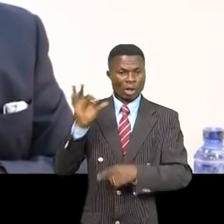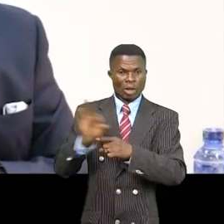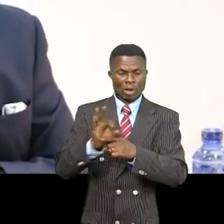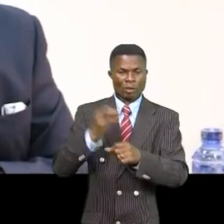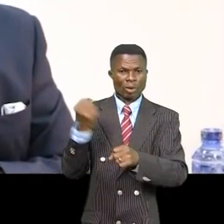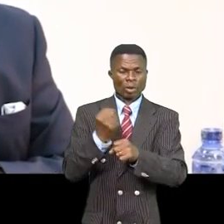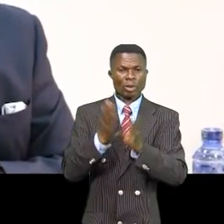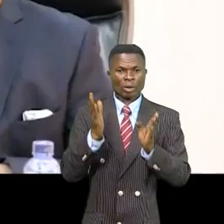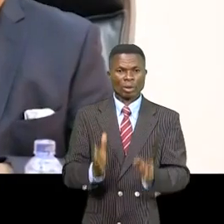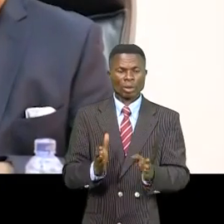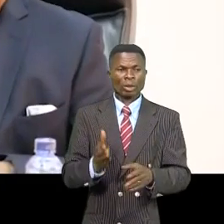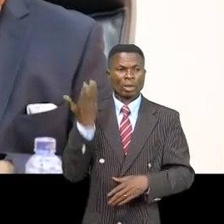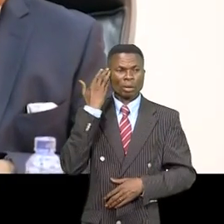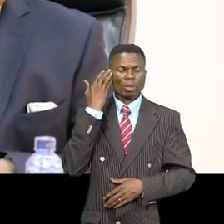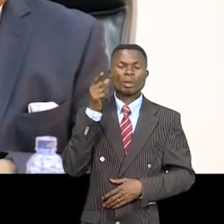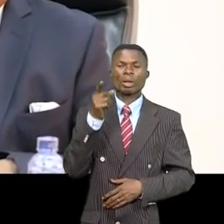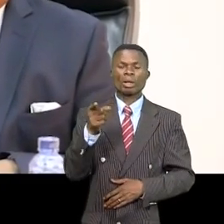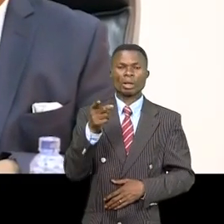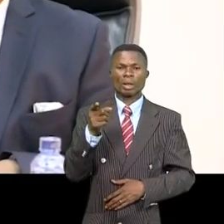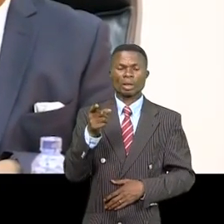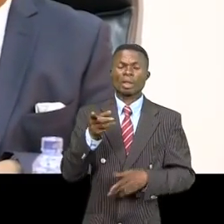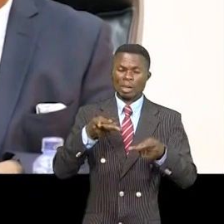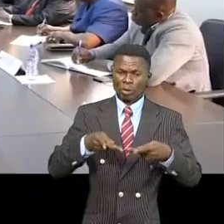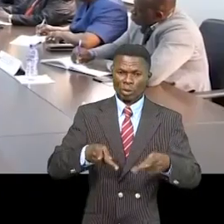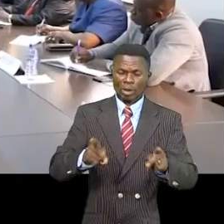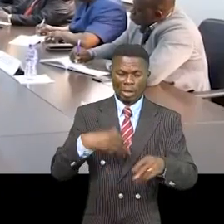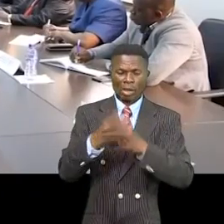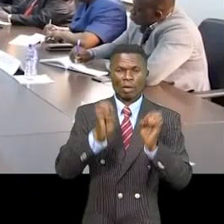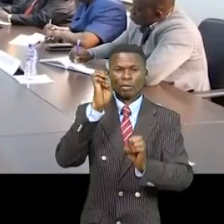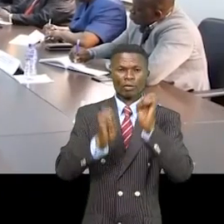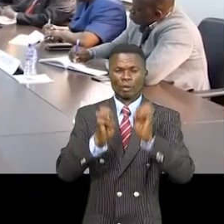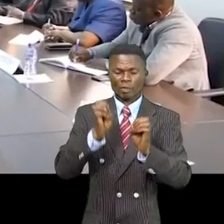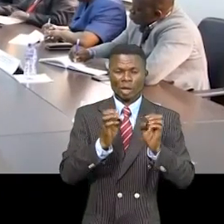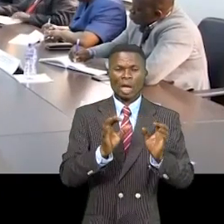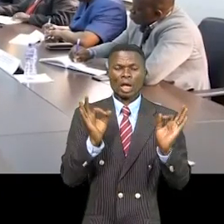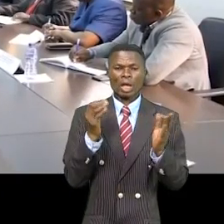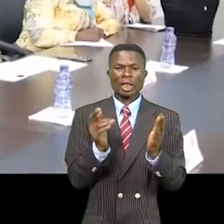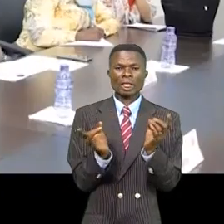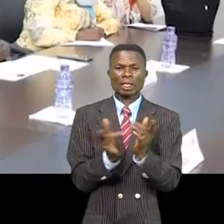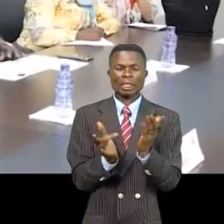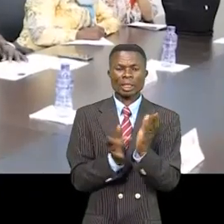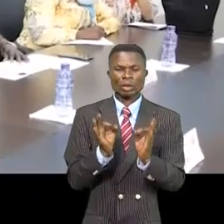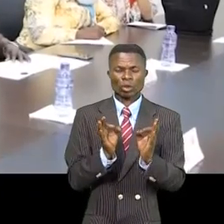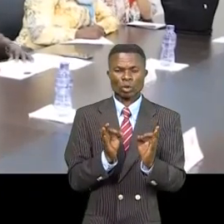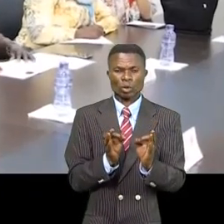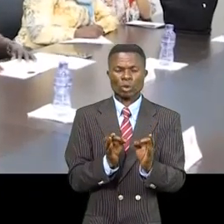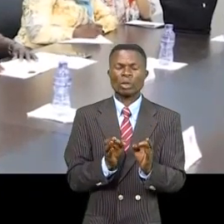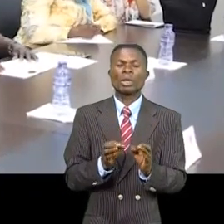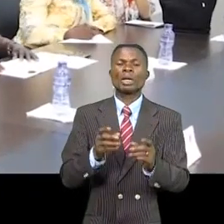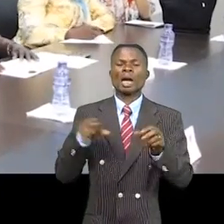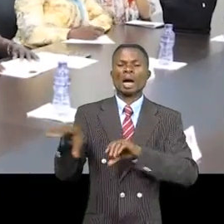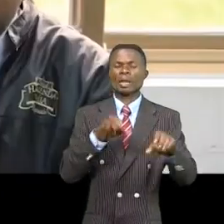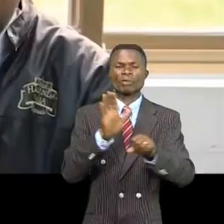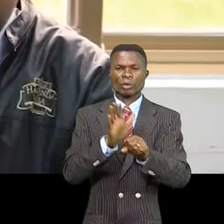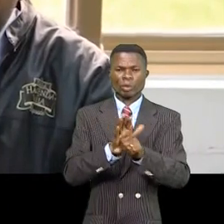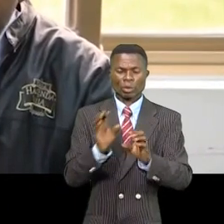professionnelle à Rémétier, John Ntomba, a permis d'évoluer à nouveau le processus d'élaboration de la stratégie sectorielle qui